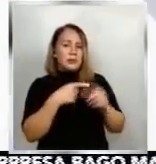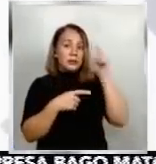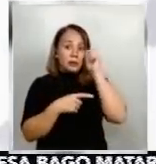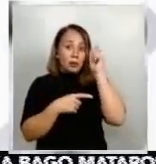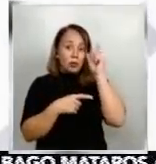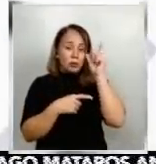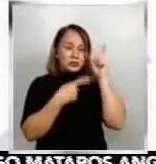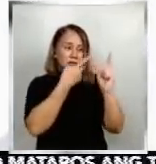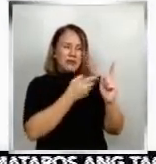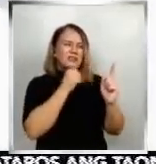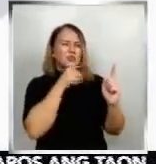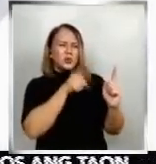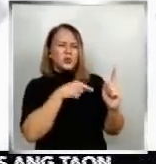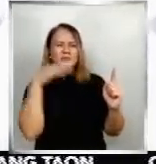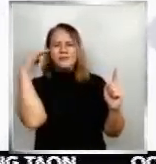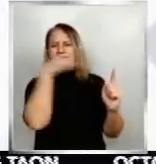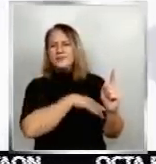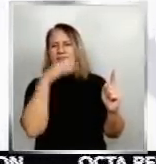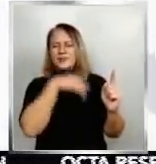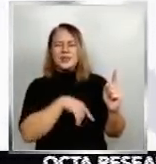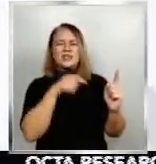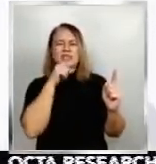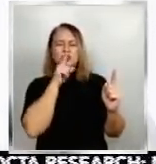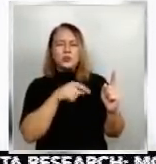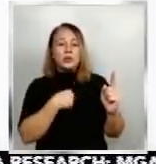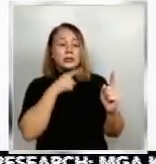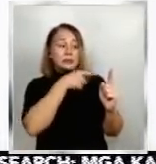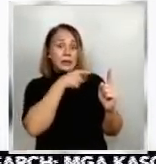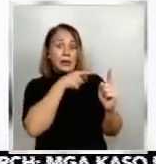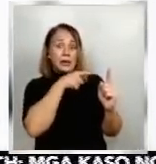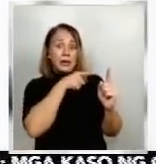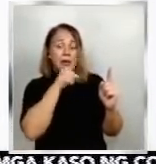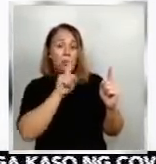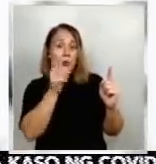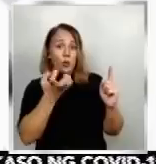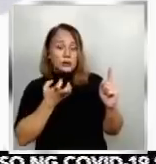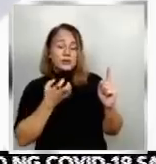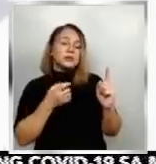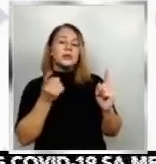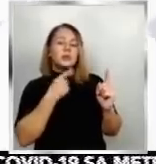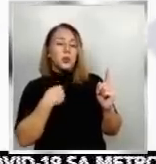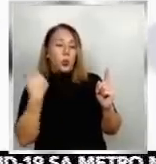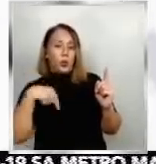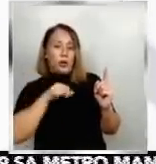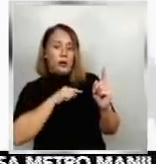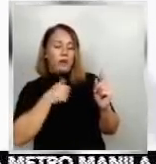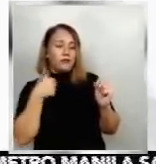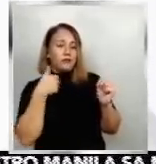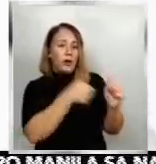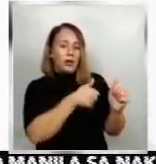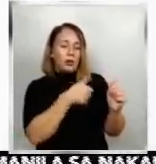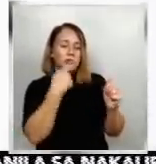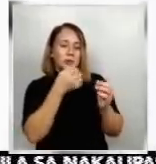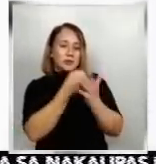nungalingan yan. Hindi totoo yan. Ang gusto ni Luxin sumunod kami dun sa gusto nung supplier na